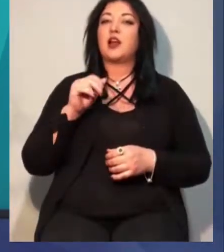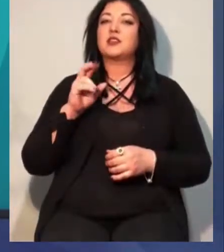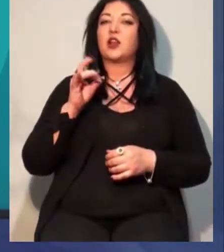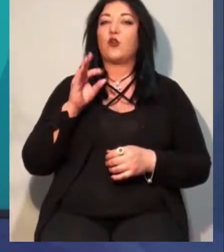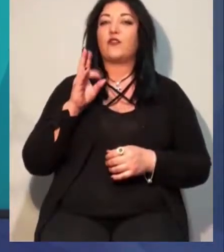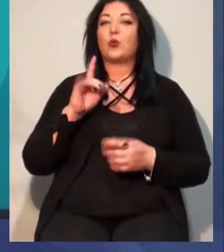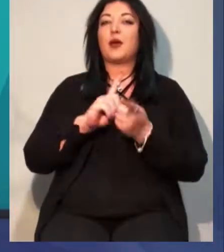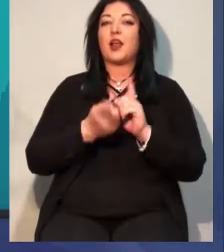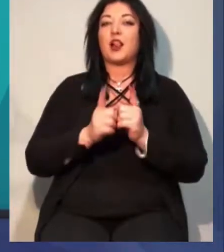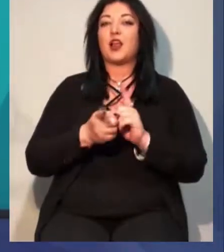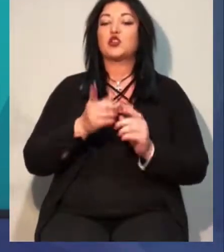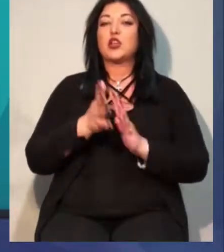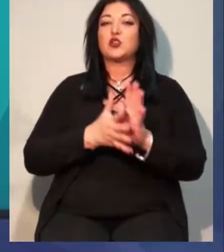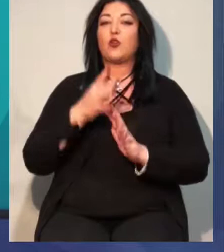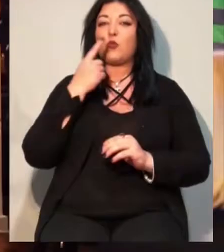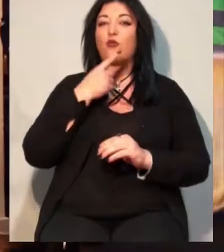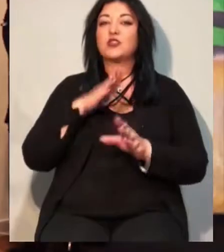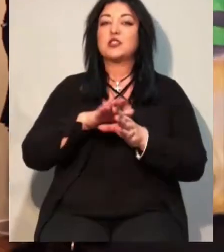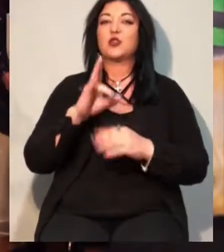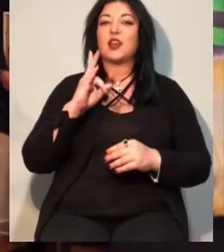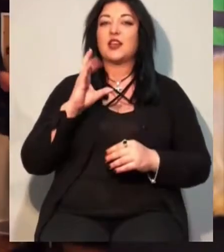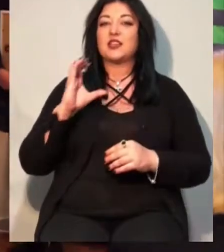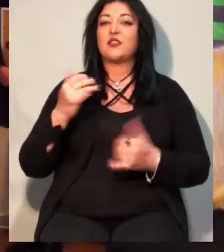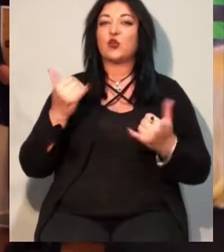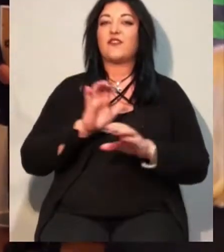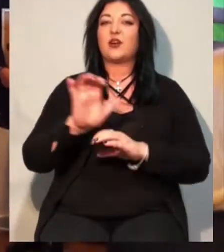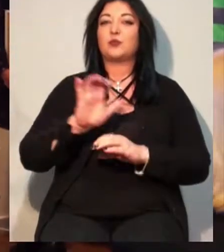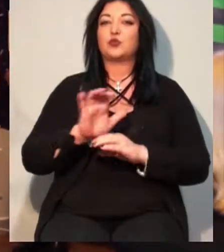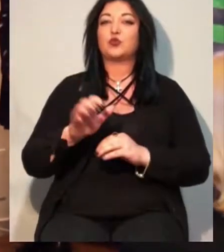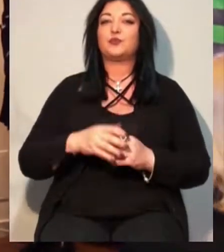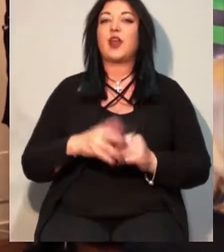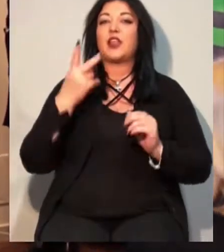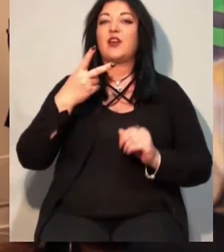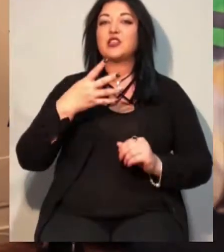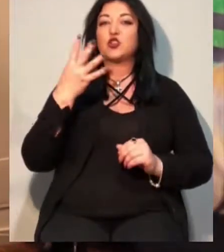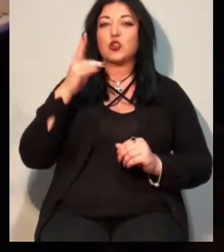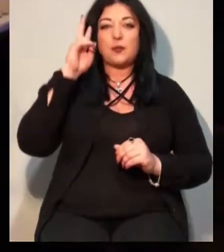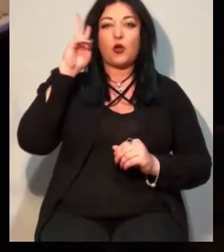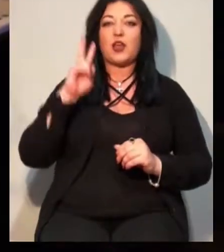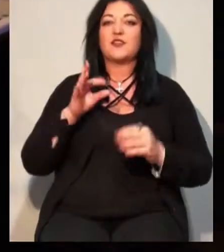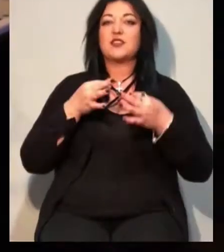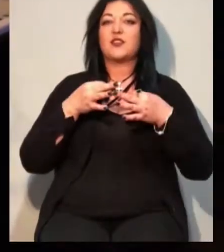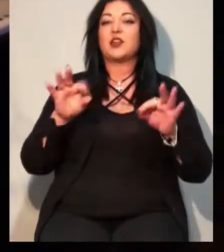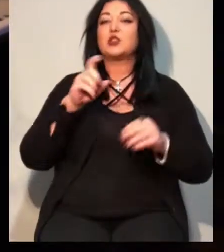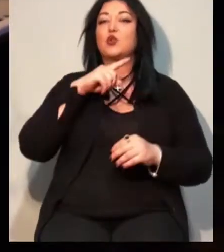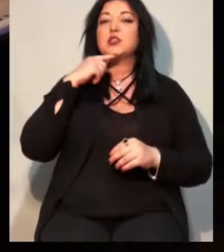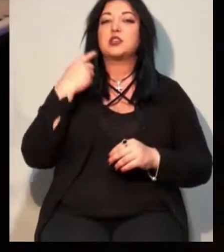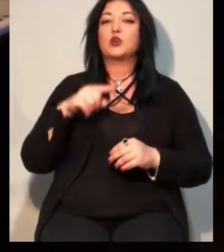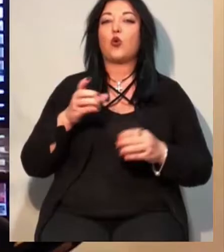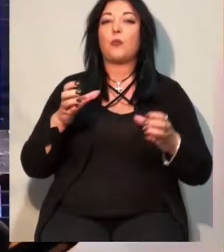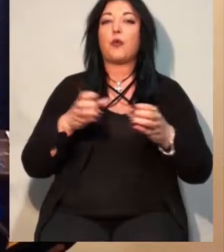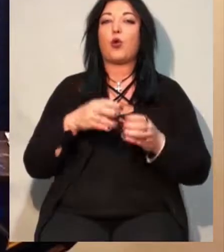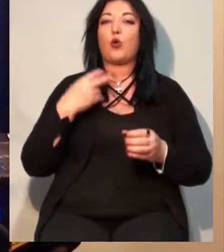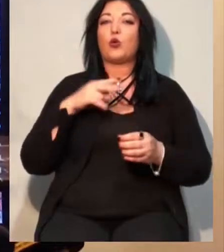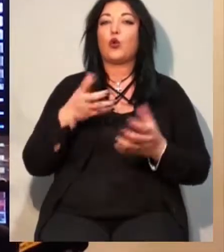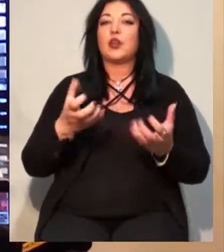Наталія Сергєєва. Сьогодні у випуску. 24 моряки, звільнені з російського полону, отримали сертифікати